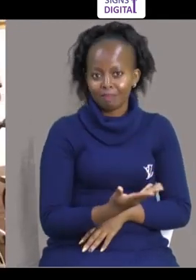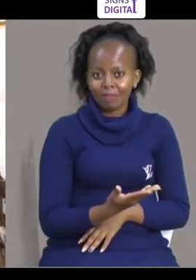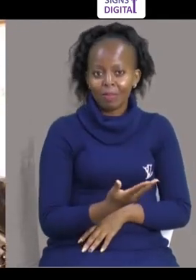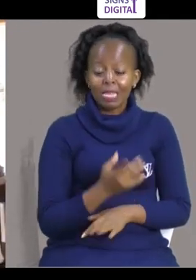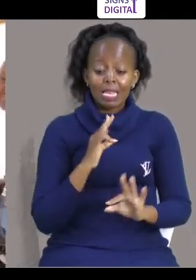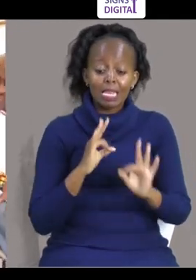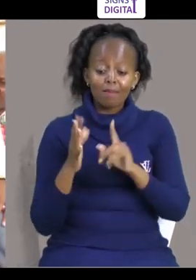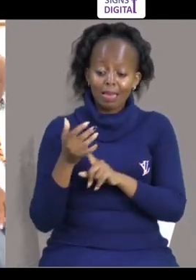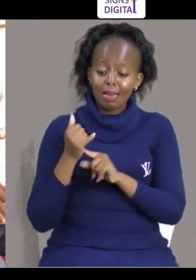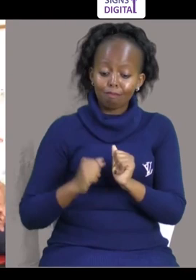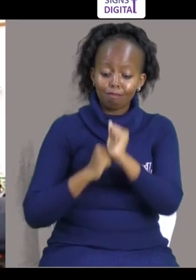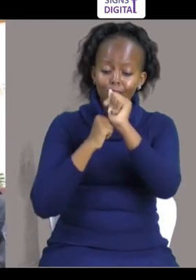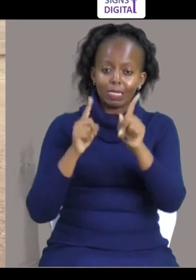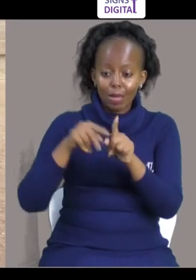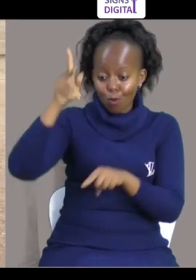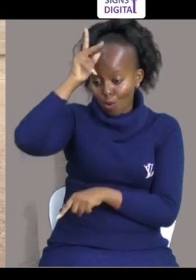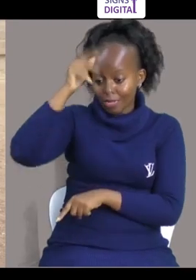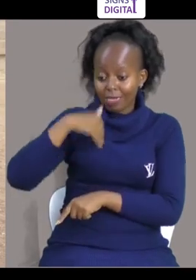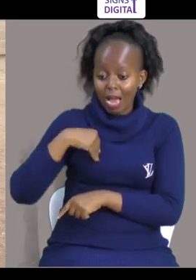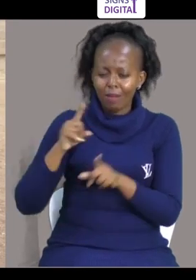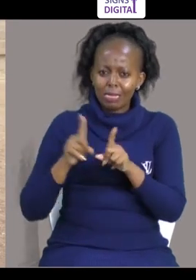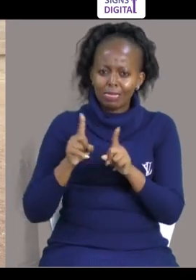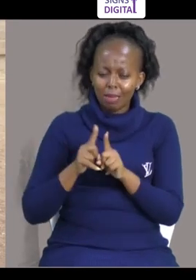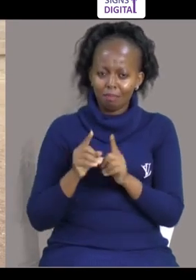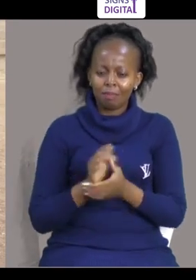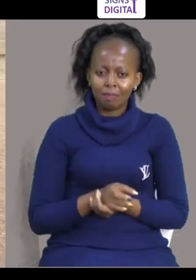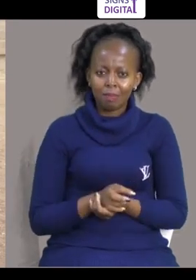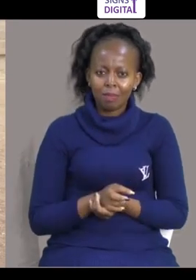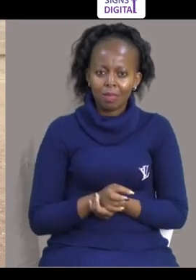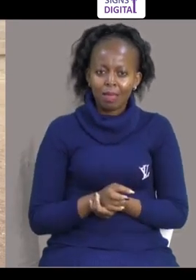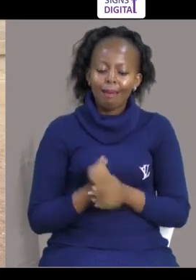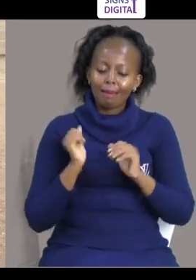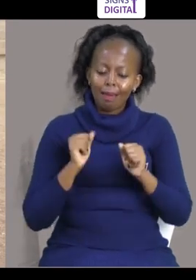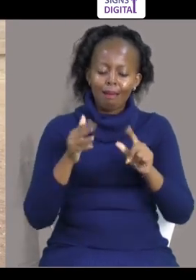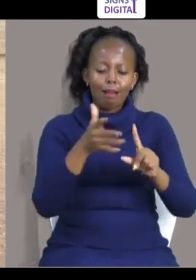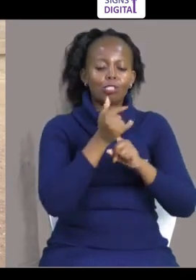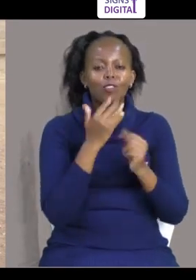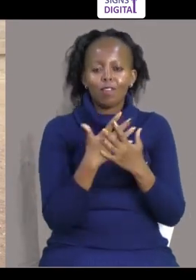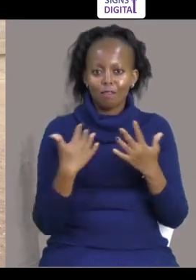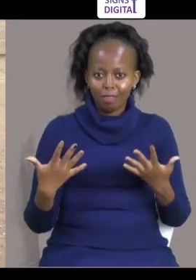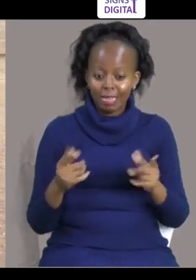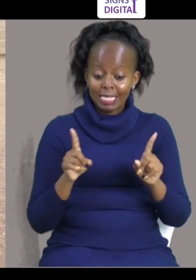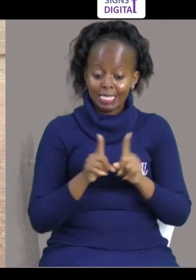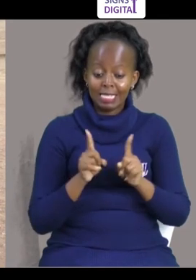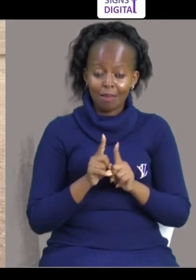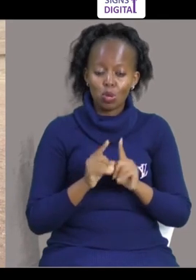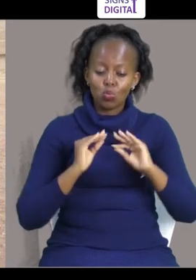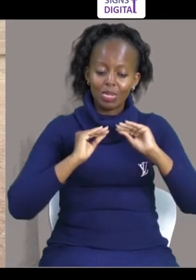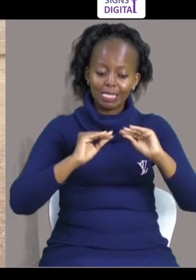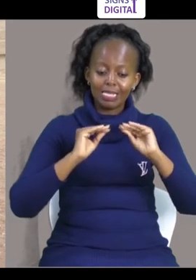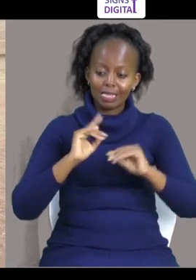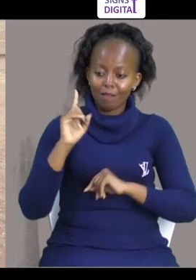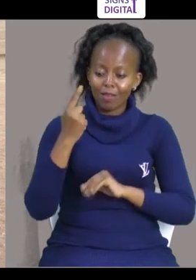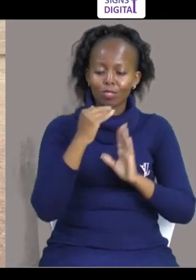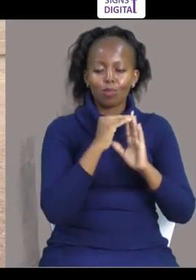haezi jiederesha sana So wakipata hiyo masomo Na hile runga wataelewa Wataeza kweda